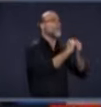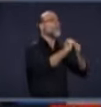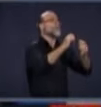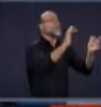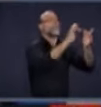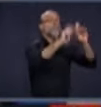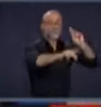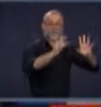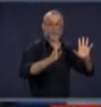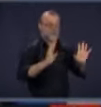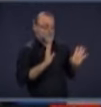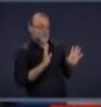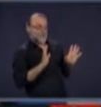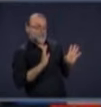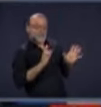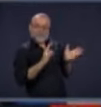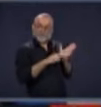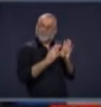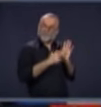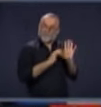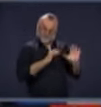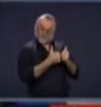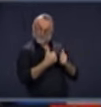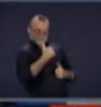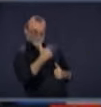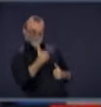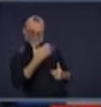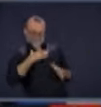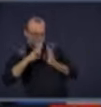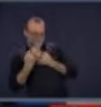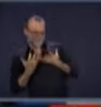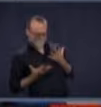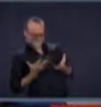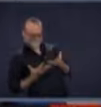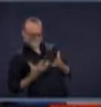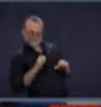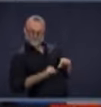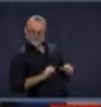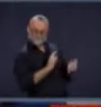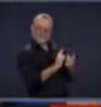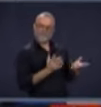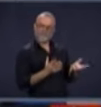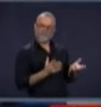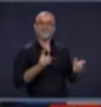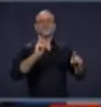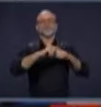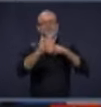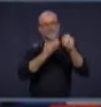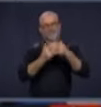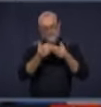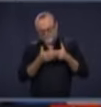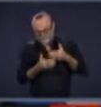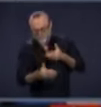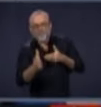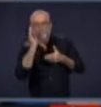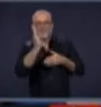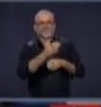est malade ou s'il a été en contact avec des personnes contaminées. Cela représente un risque, un danger pour votre famille.